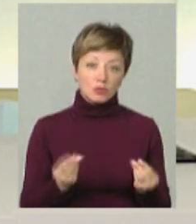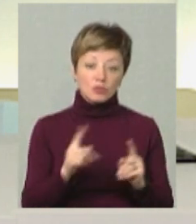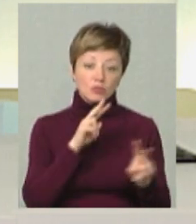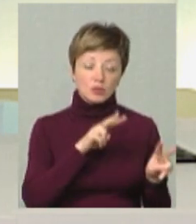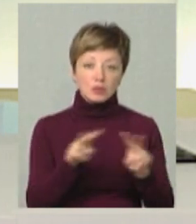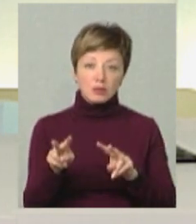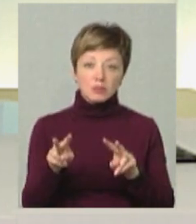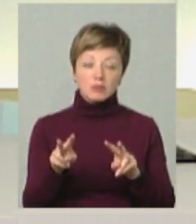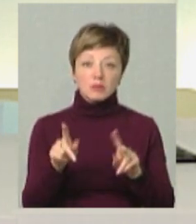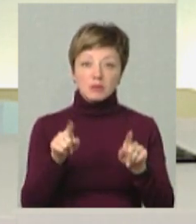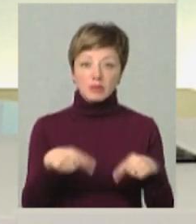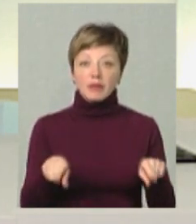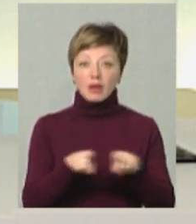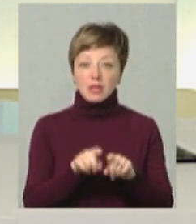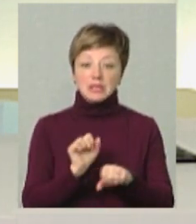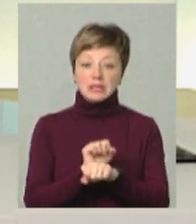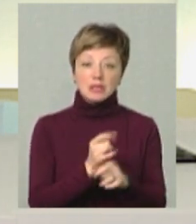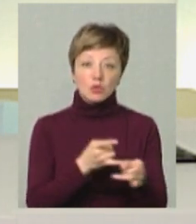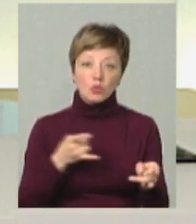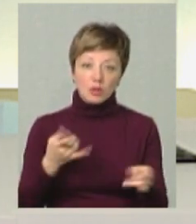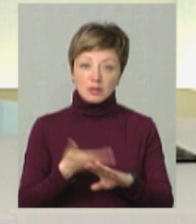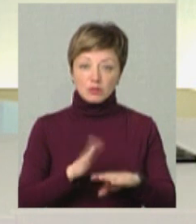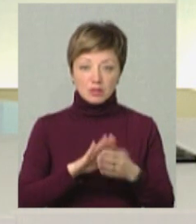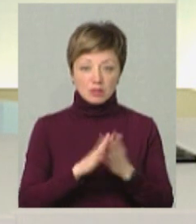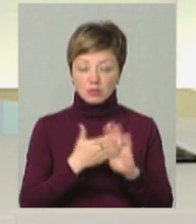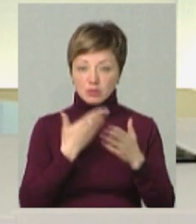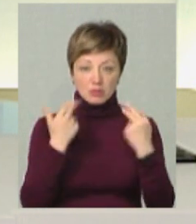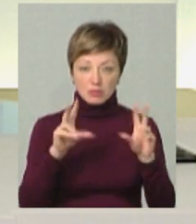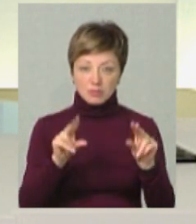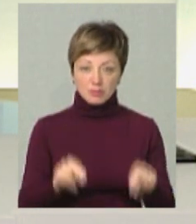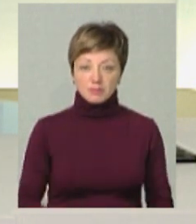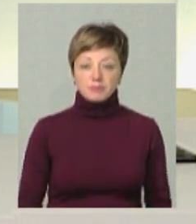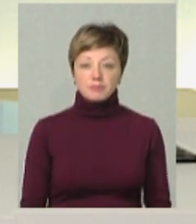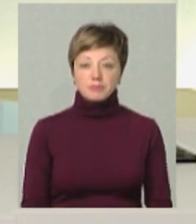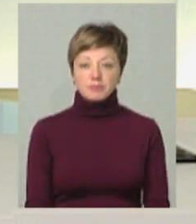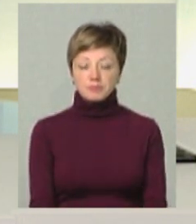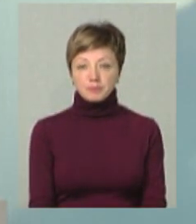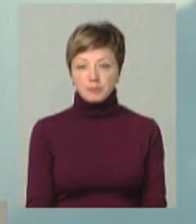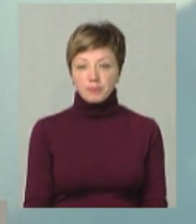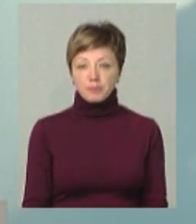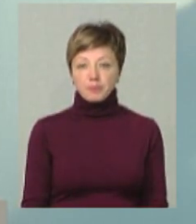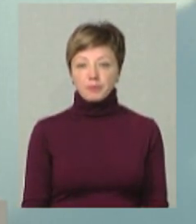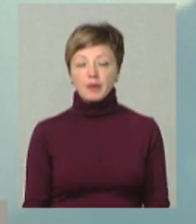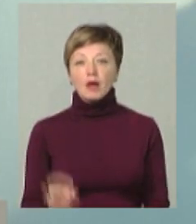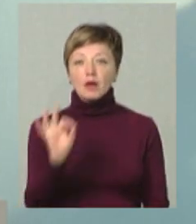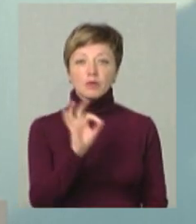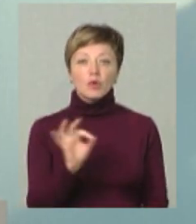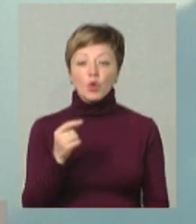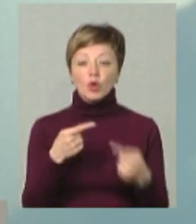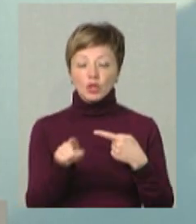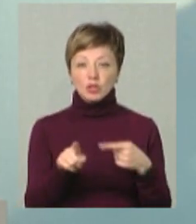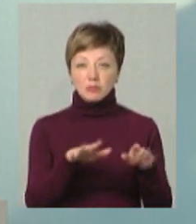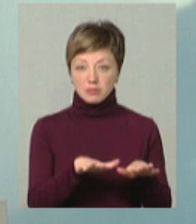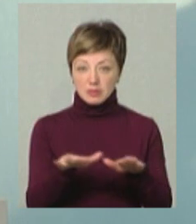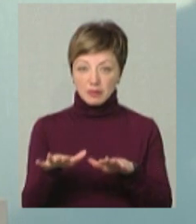що ми спостерігаємо, там, таких заторів чи такої критичної ситуації, на щастя, вже немає. Те, що стосується інших ділянок,